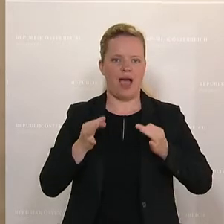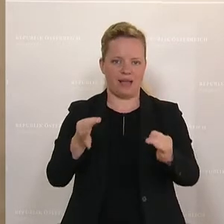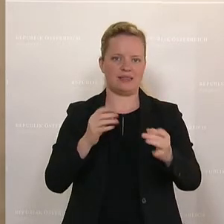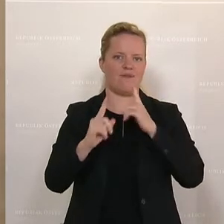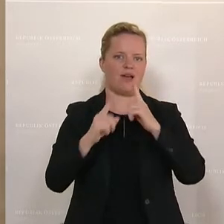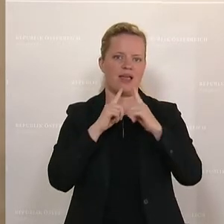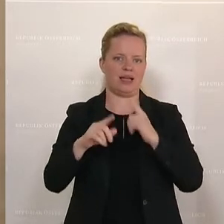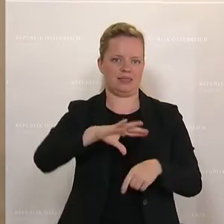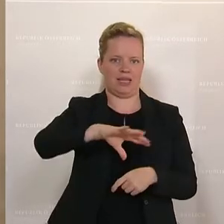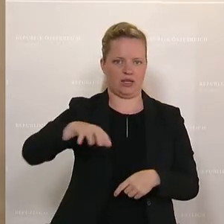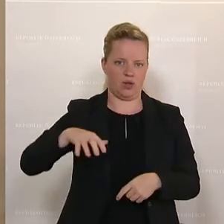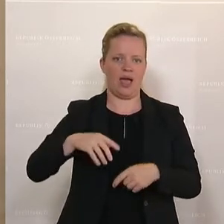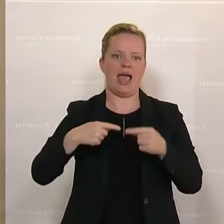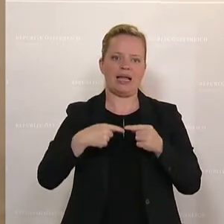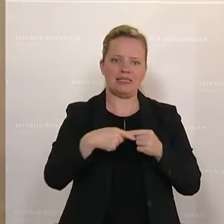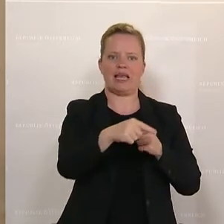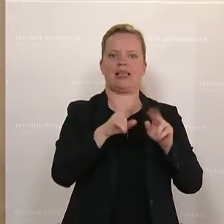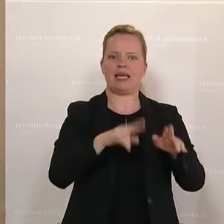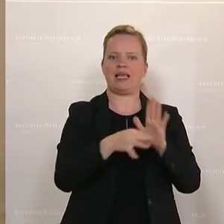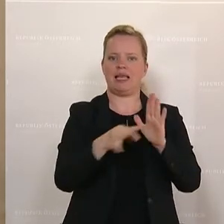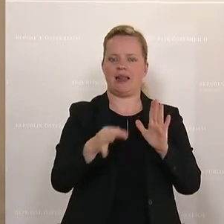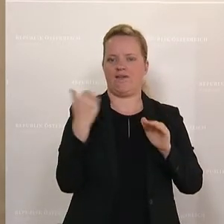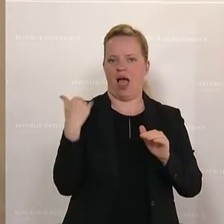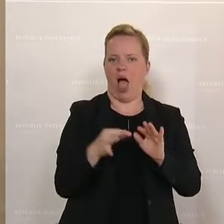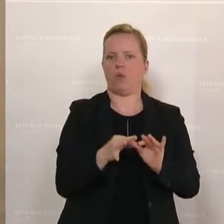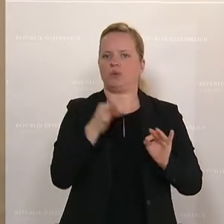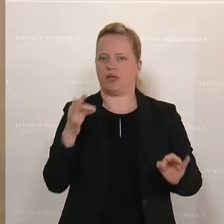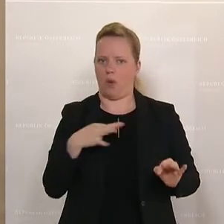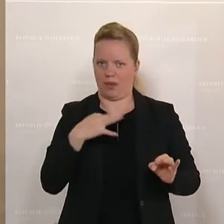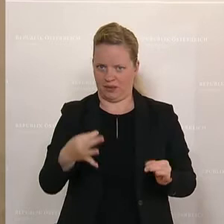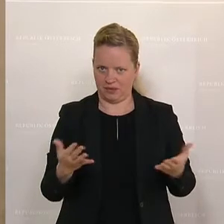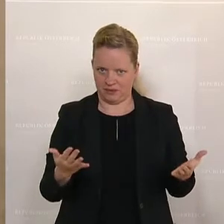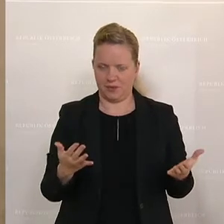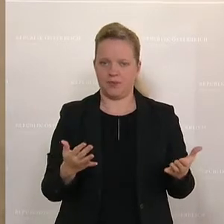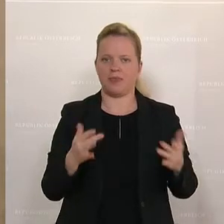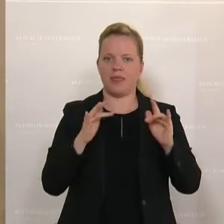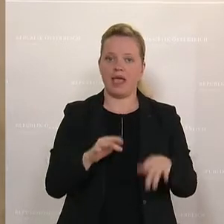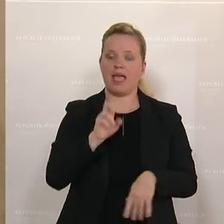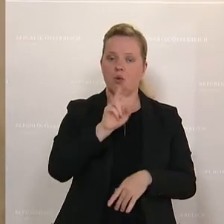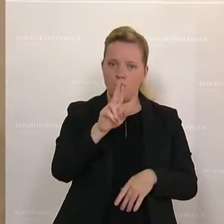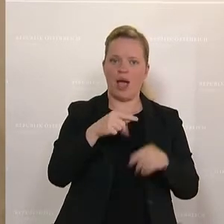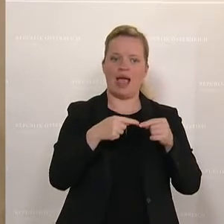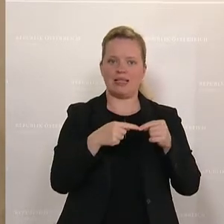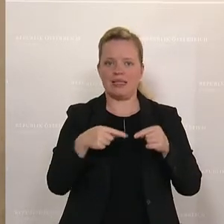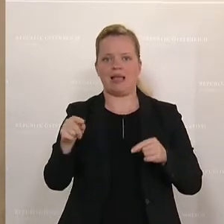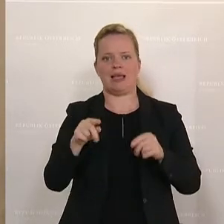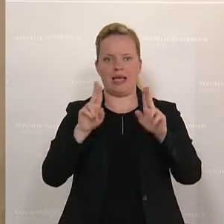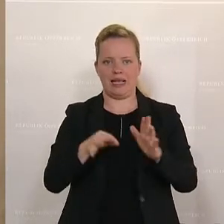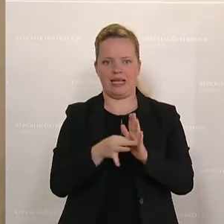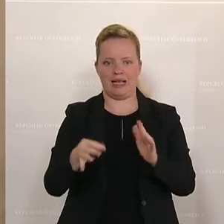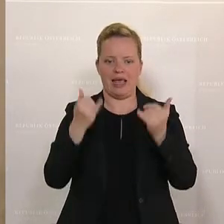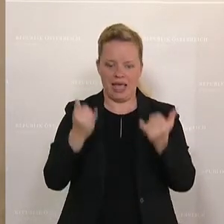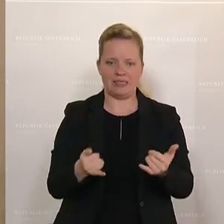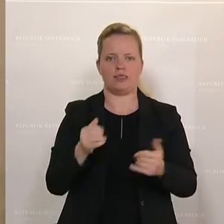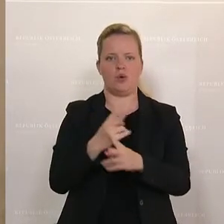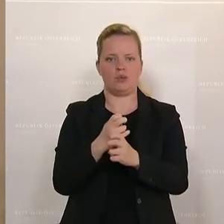aus der Entsenderichtlinie ausgenommen war. Diese EU-Entsenderichtlinie, die wir jetzt auf österreichischer Ebene umsetzen,